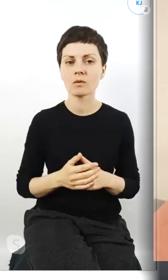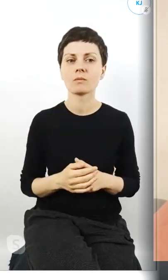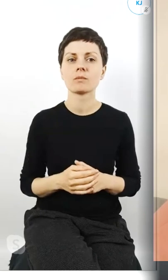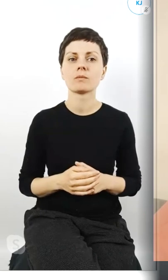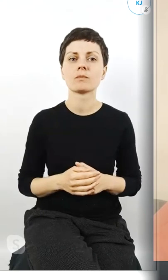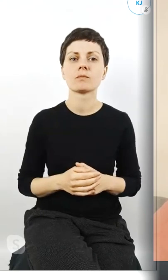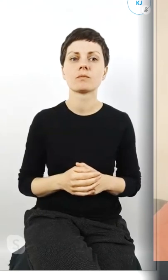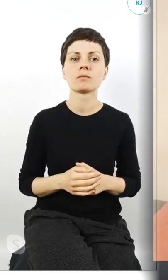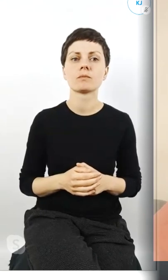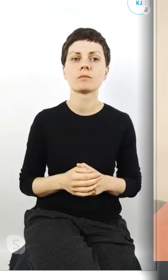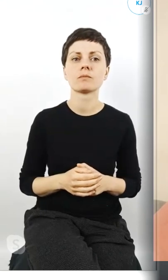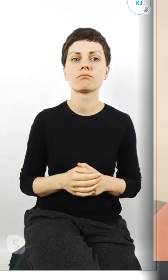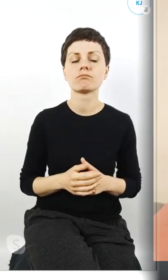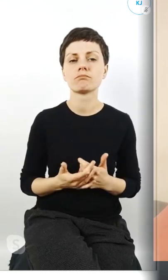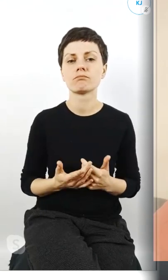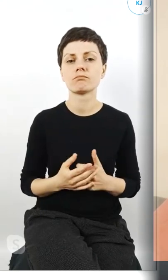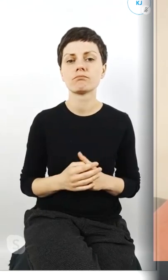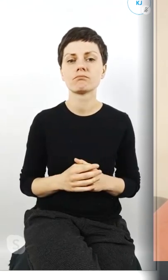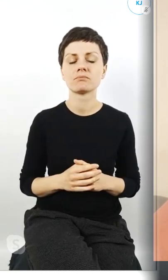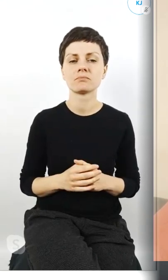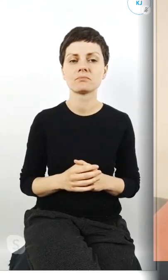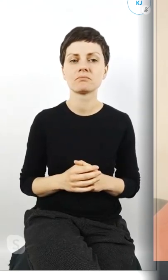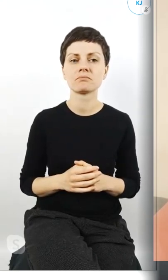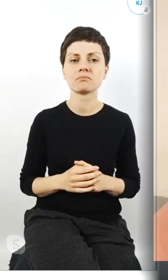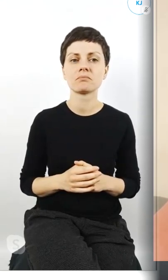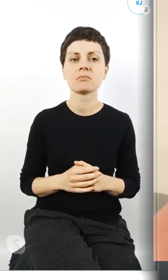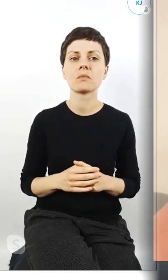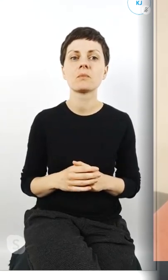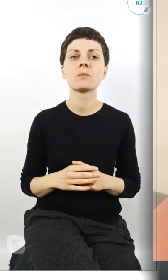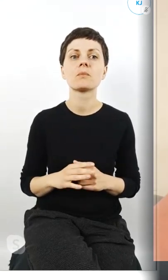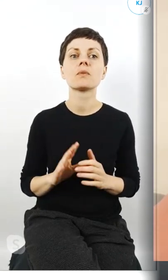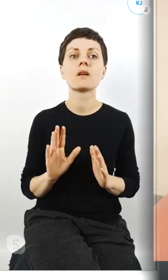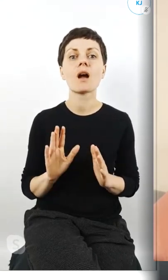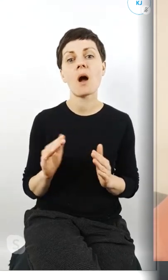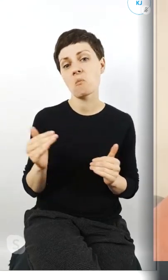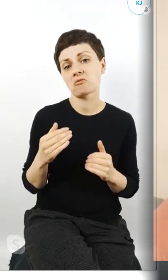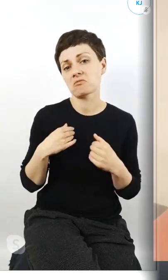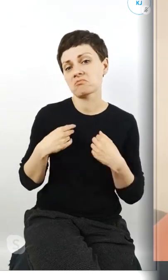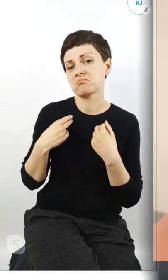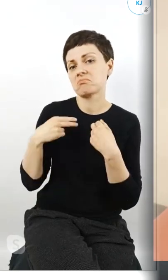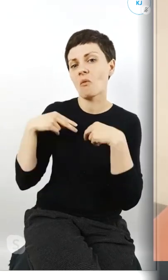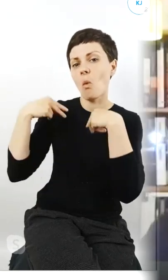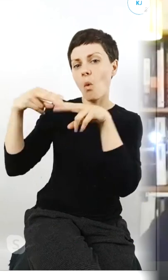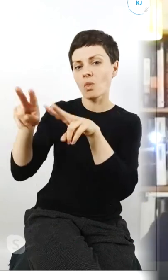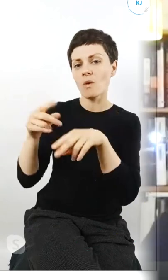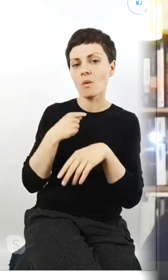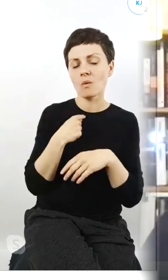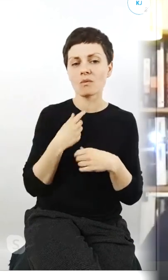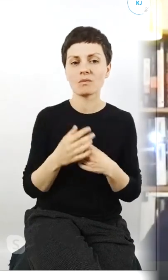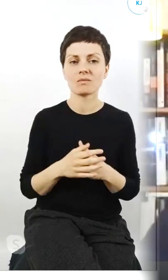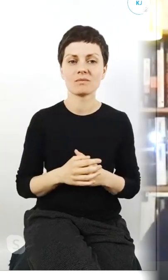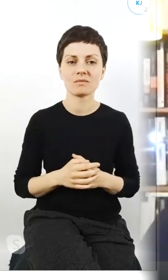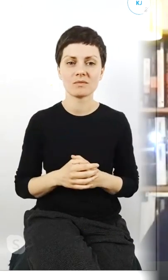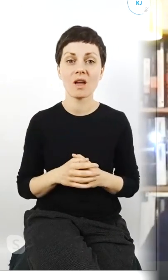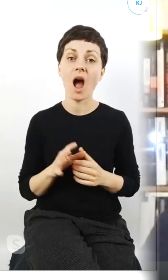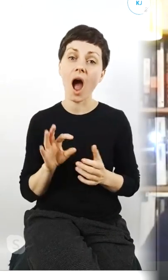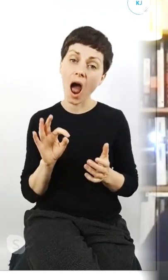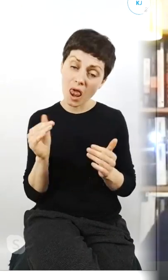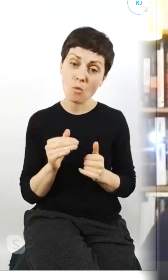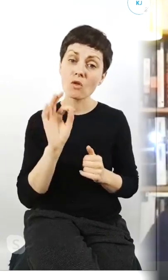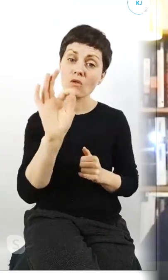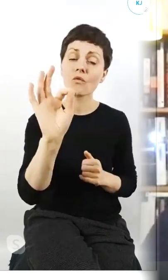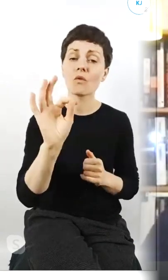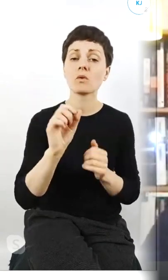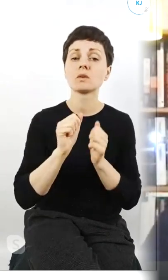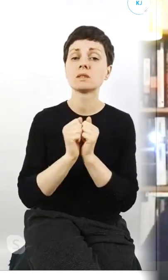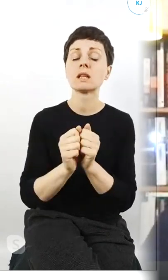zbytnio więc może nie może komuś przekażę po prostu nie ale może to właśnie pytanie jak z twojej perspektywy czy ten